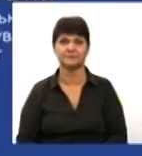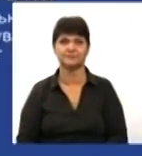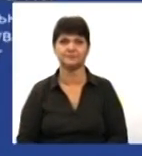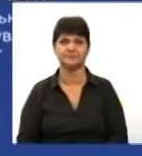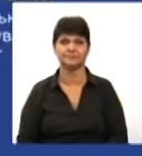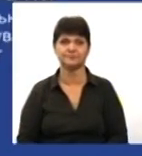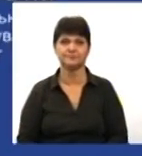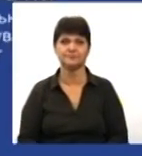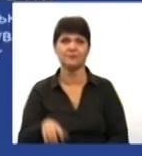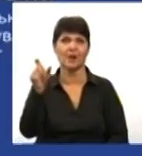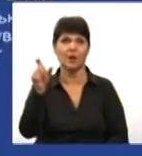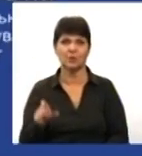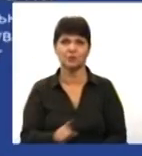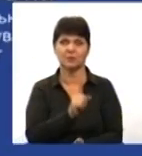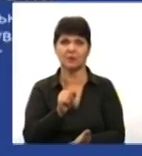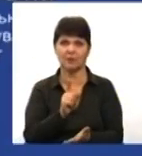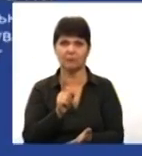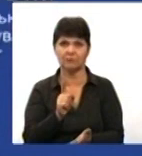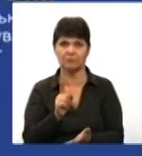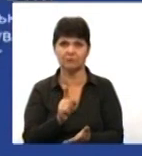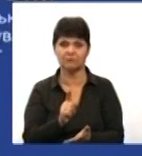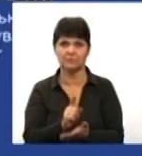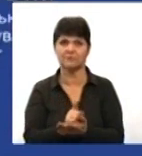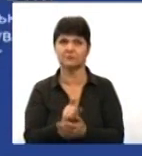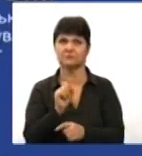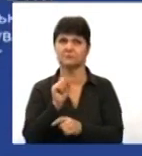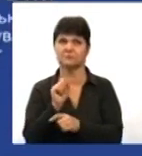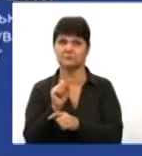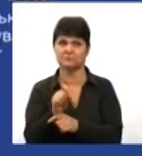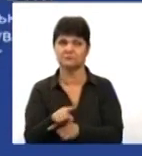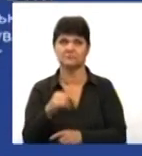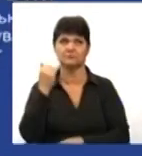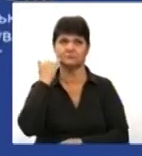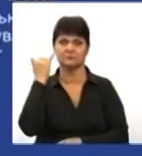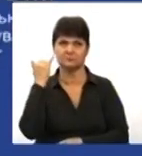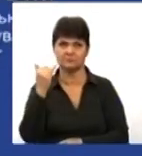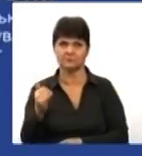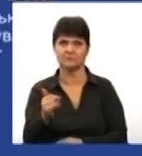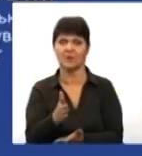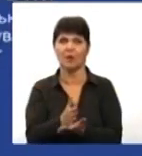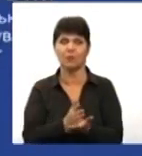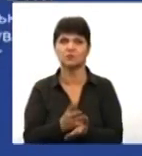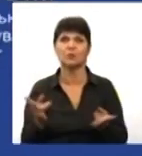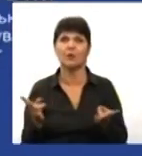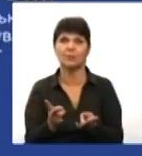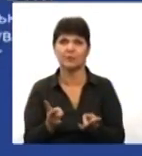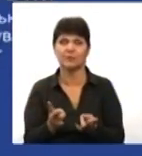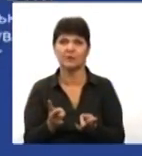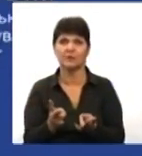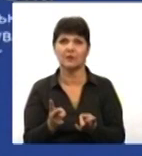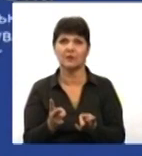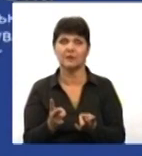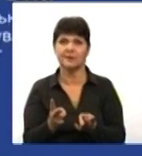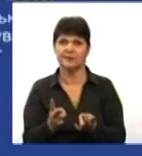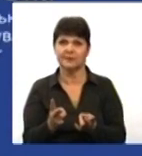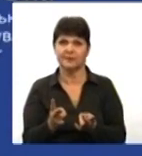Людина повинна за 24 години подзвонити, замовити ту послугу, яку вона потребує. У нас надається тільки послуга